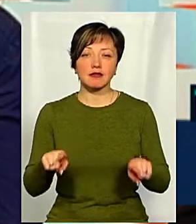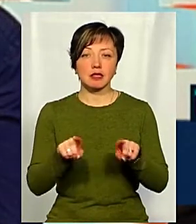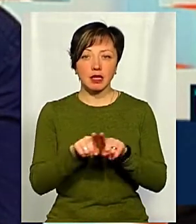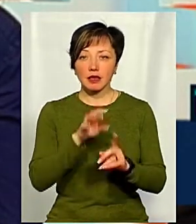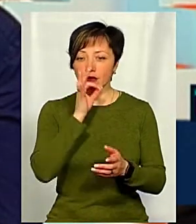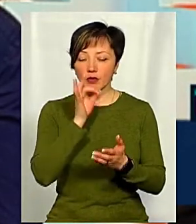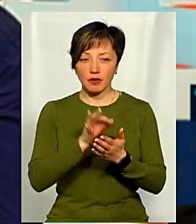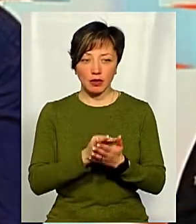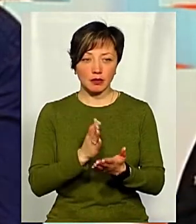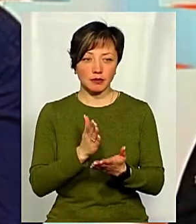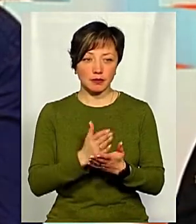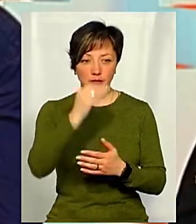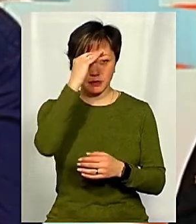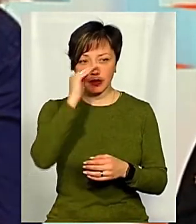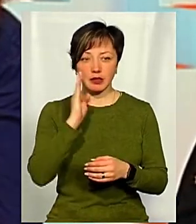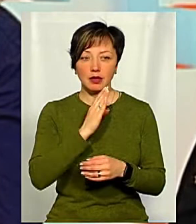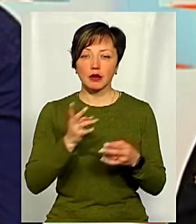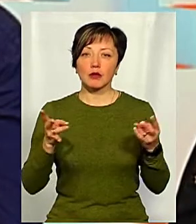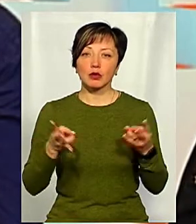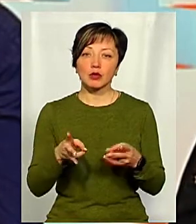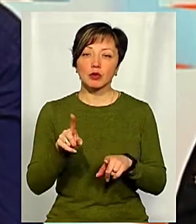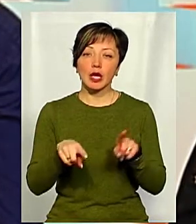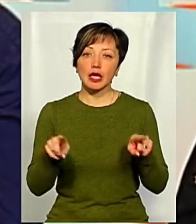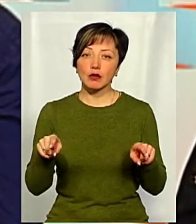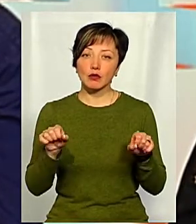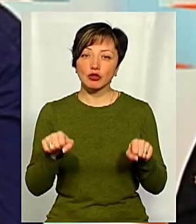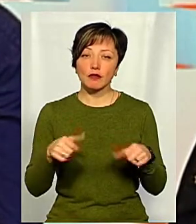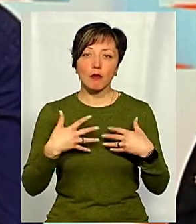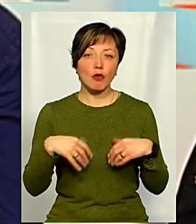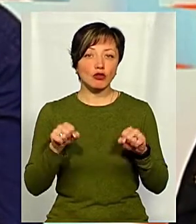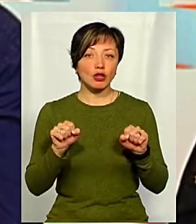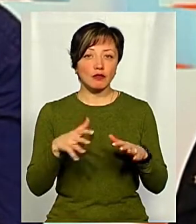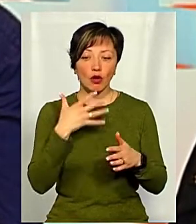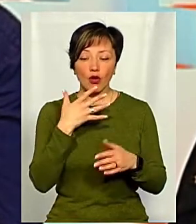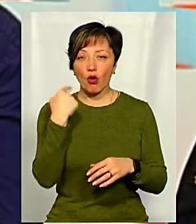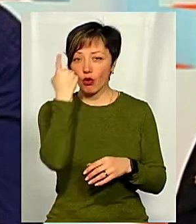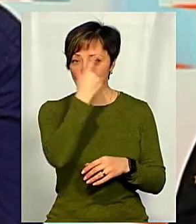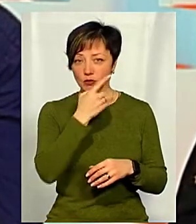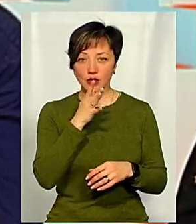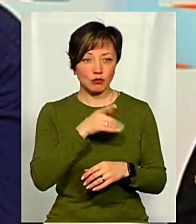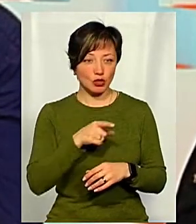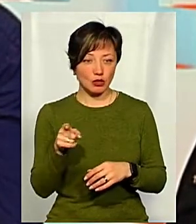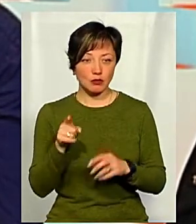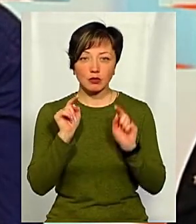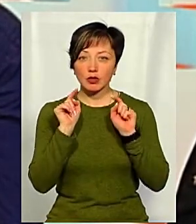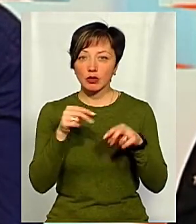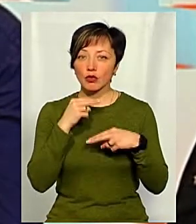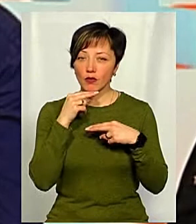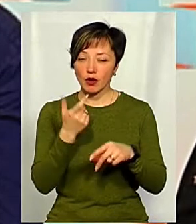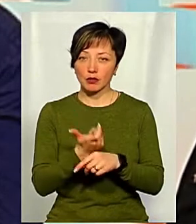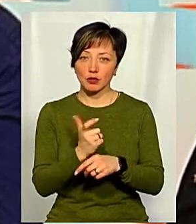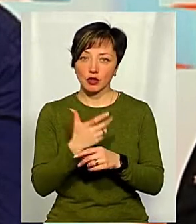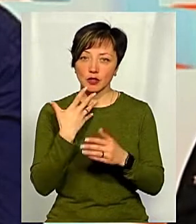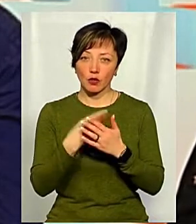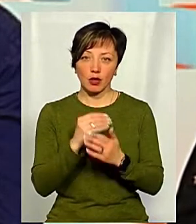все-таки відповідальність несуть батьки. І потрібно інколи, можливо, пожертвувати особистим часом, щоб приділити більше